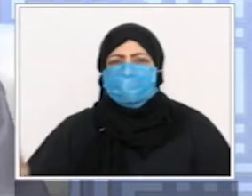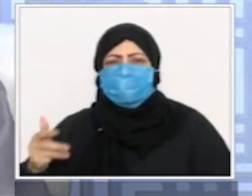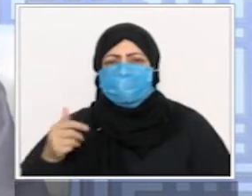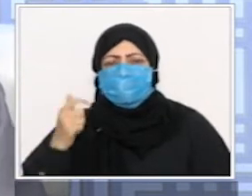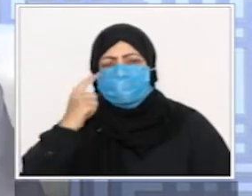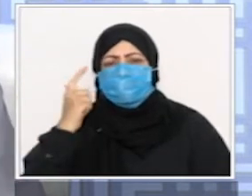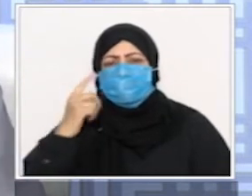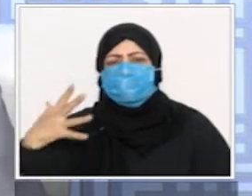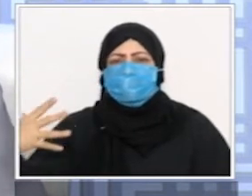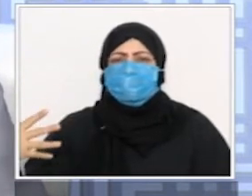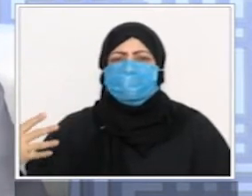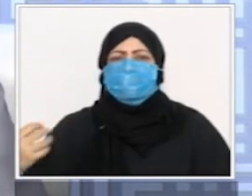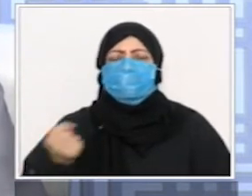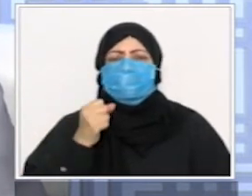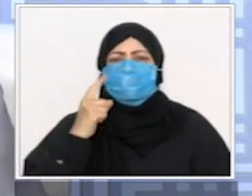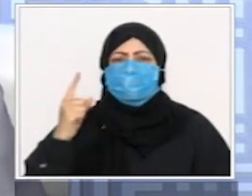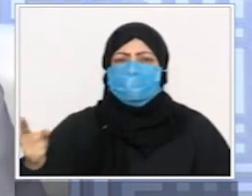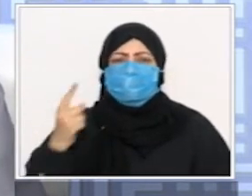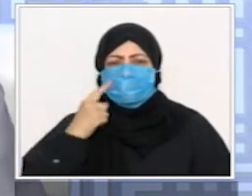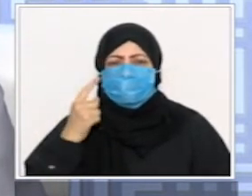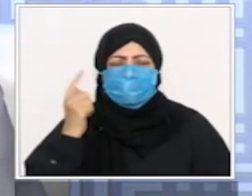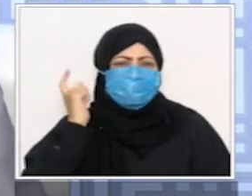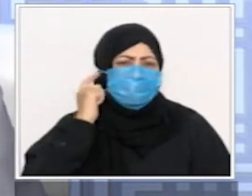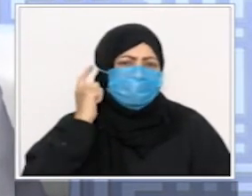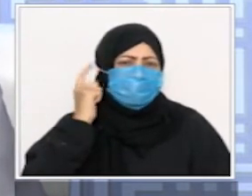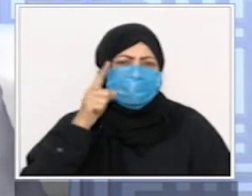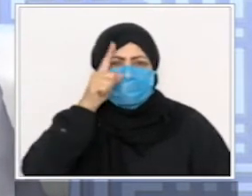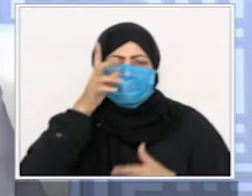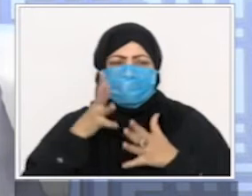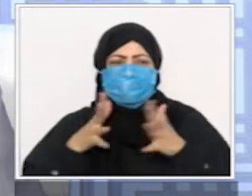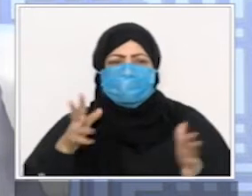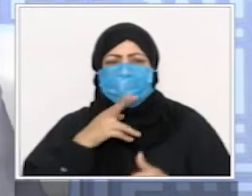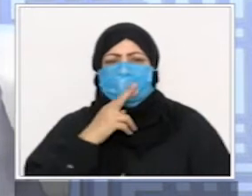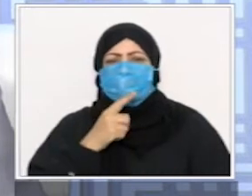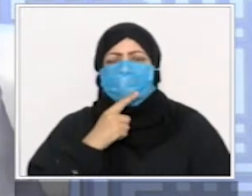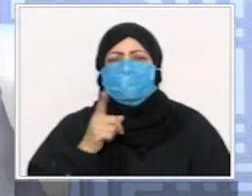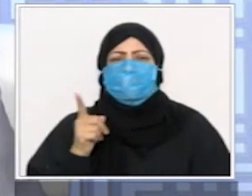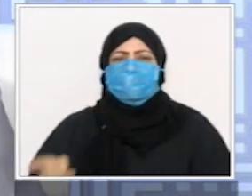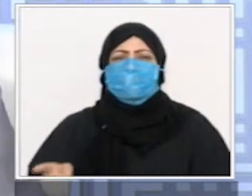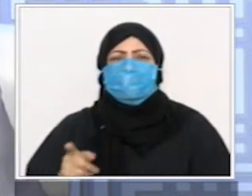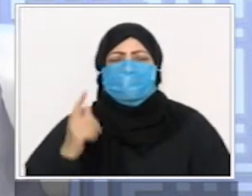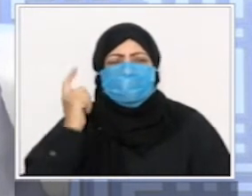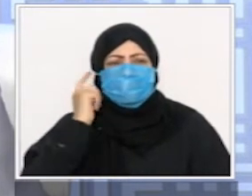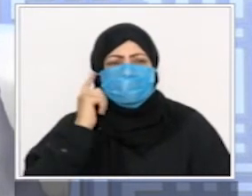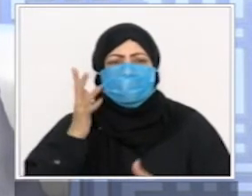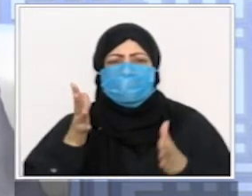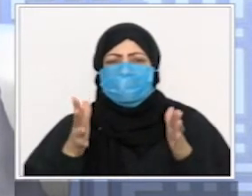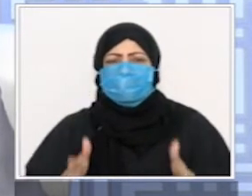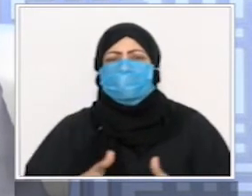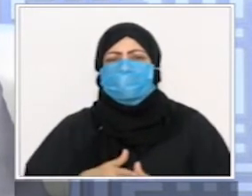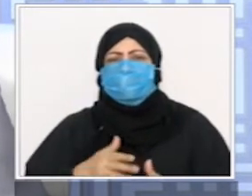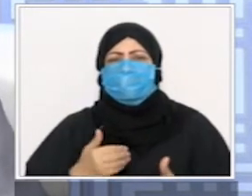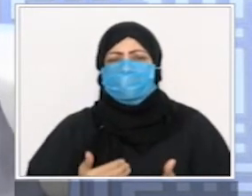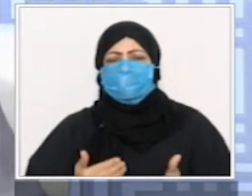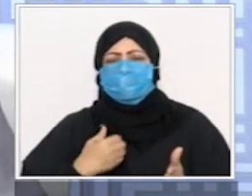الكاذب الآذان الكاذب اللي هو علامة على دخول اقتراب وقت الفجر اقتراب وقت الفجر